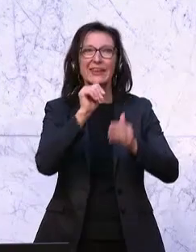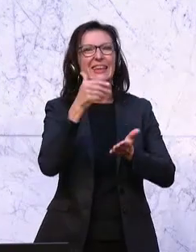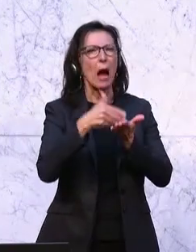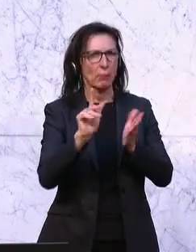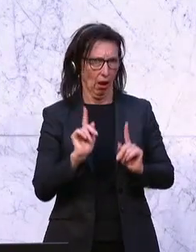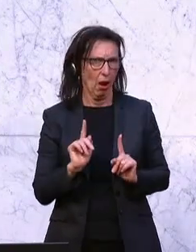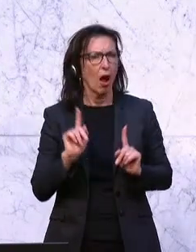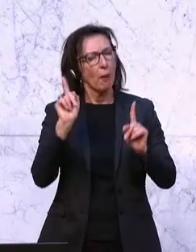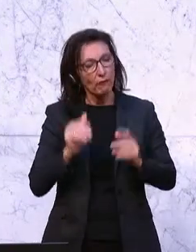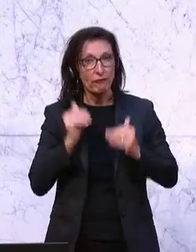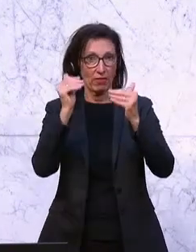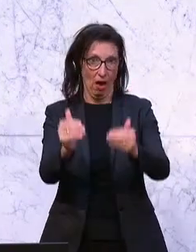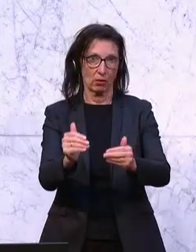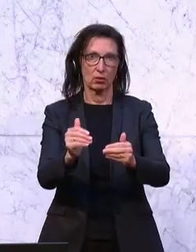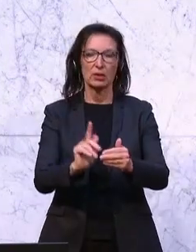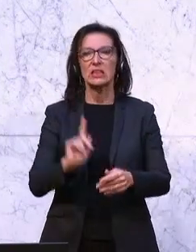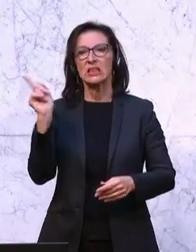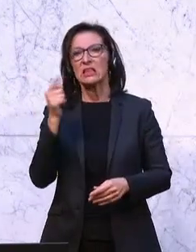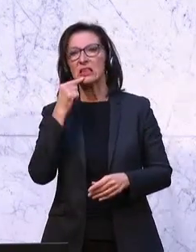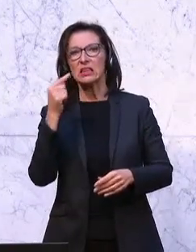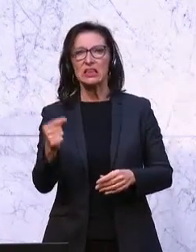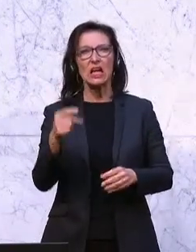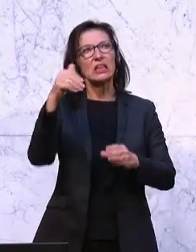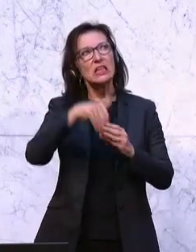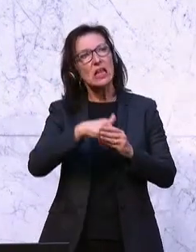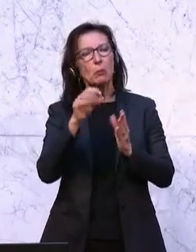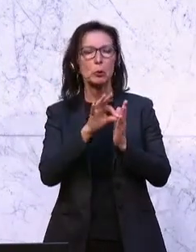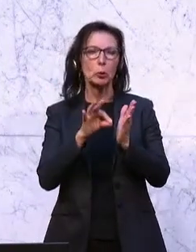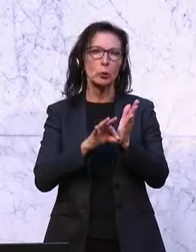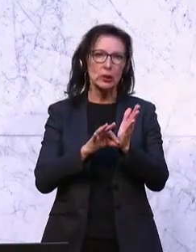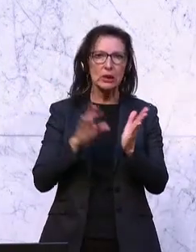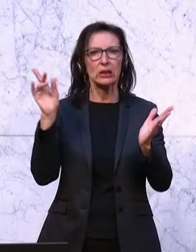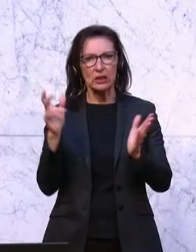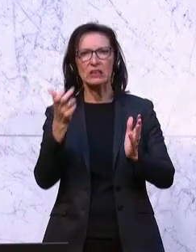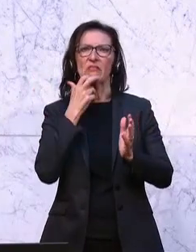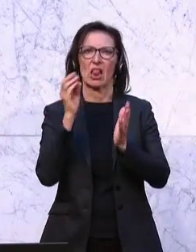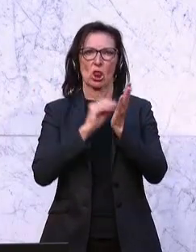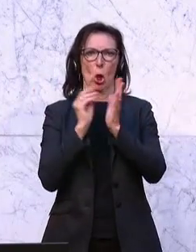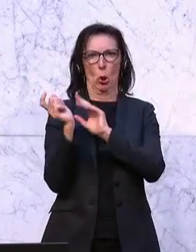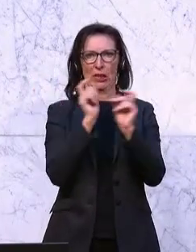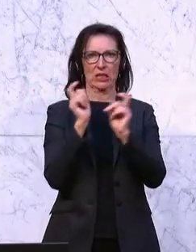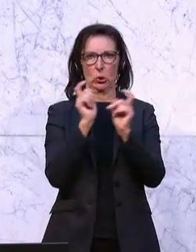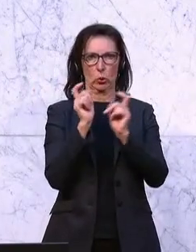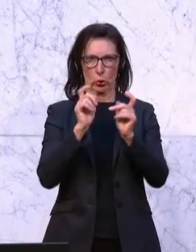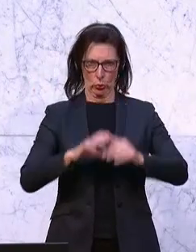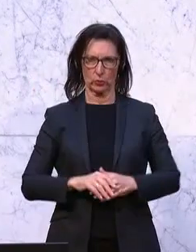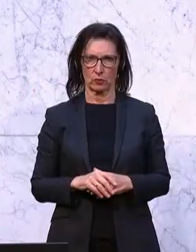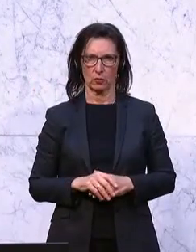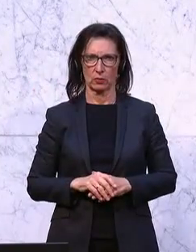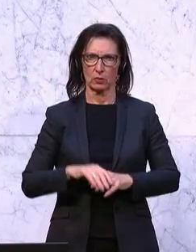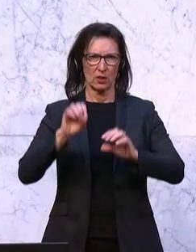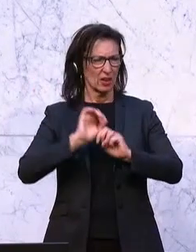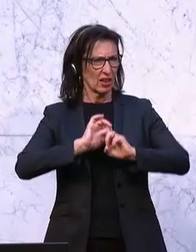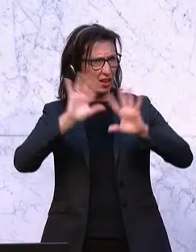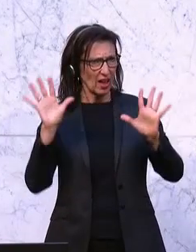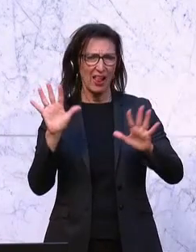vertagt mit dem Hinweis, naja, da sind Punkte drinnen, über die wollen wir noch diskutieren. Das heißt also, der eindeutige Hinweis